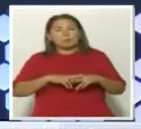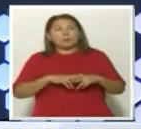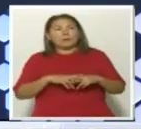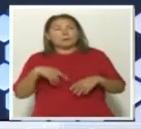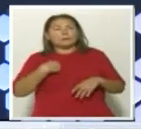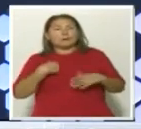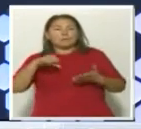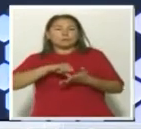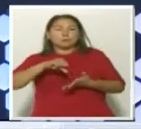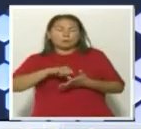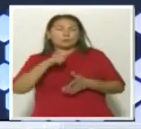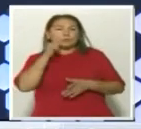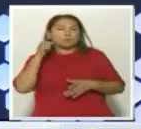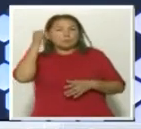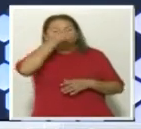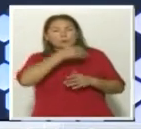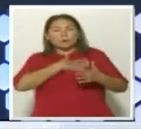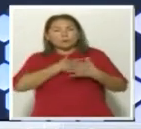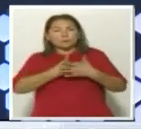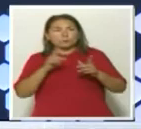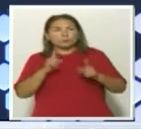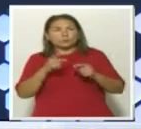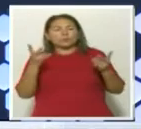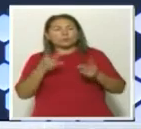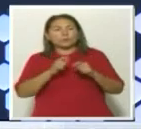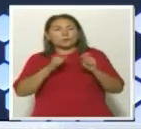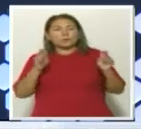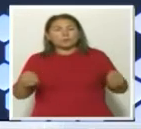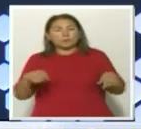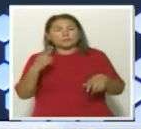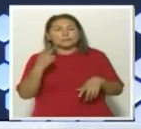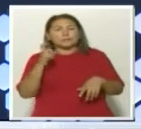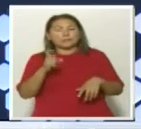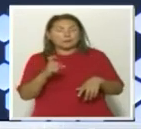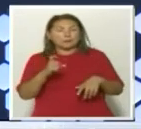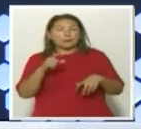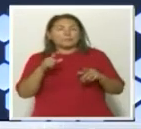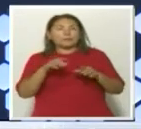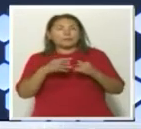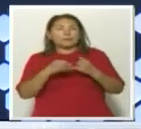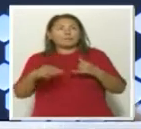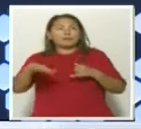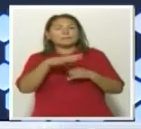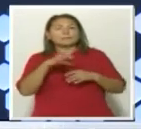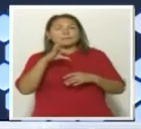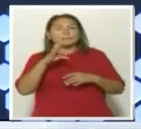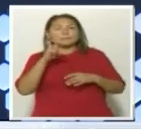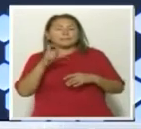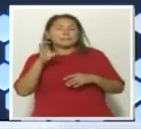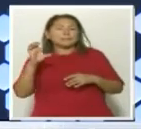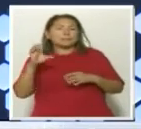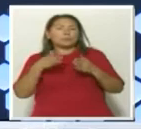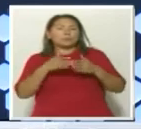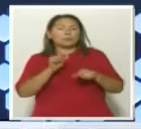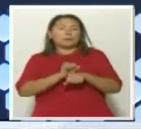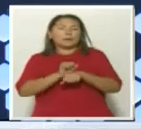выступила в прошлом году еще с инициативой о том, что нужно создавать текстильный кластер на базе СЭСМОРТОКТАУ.